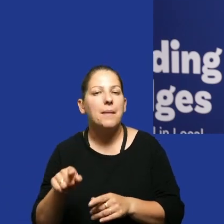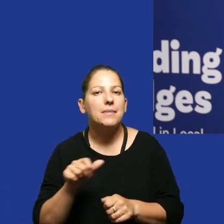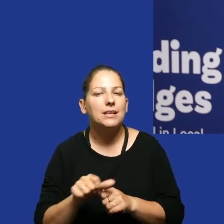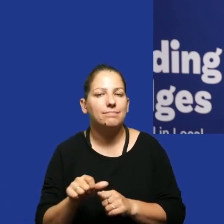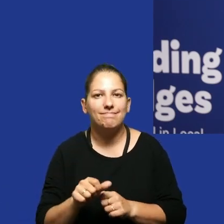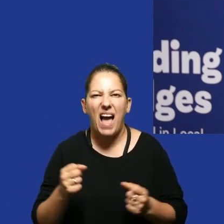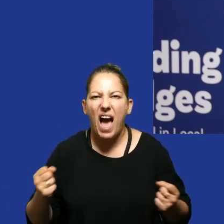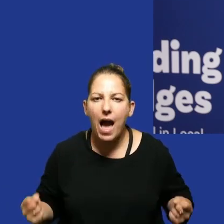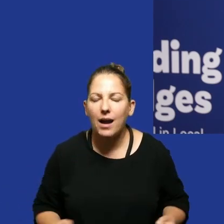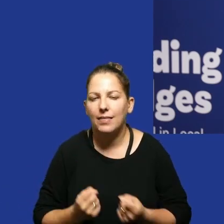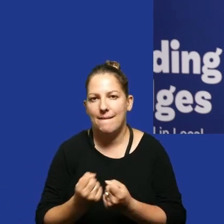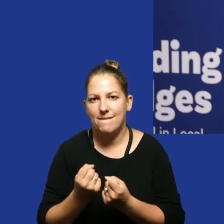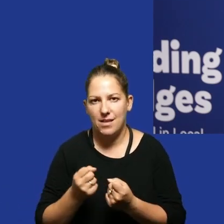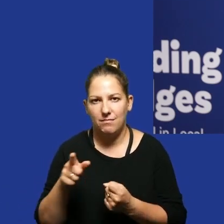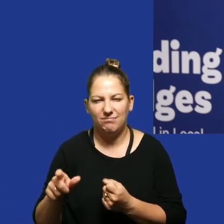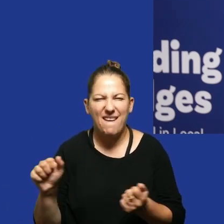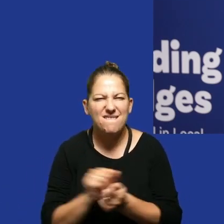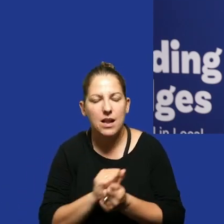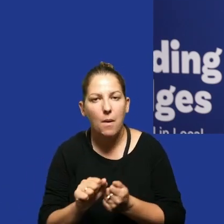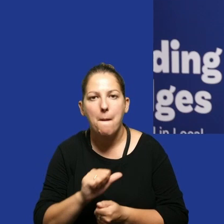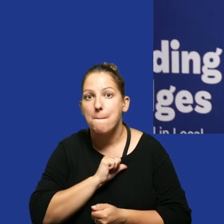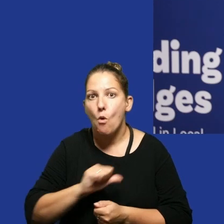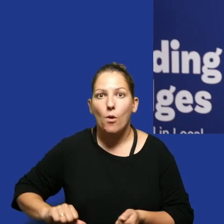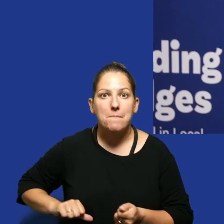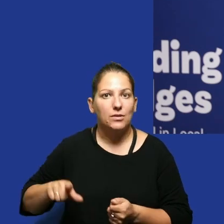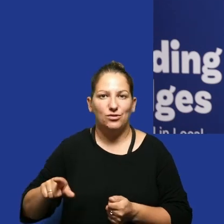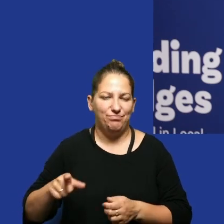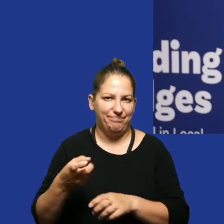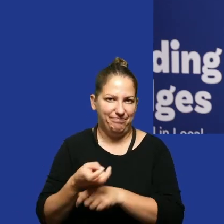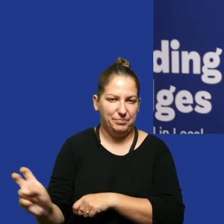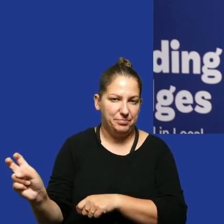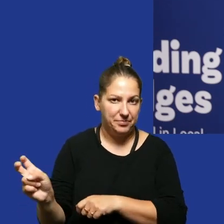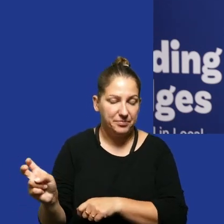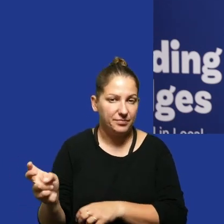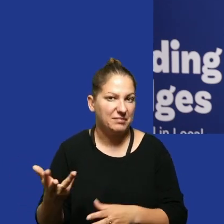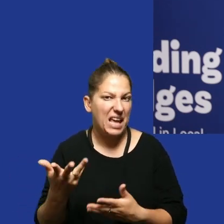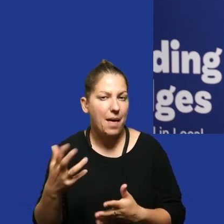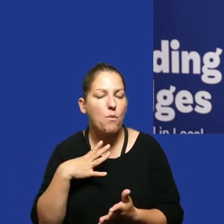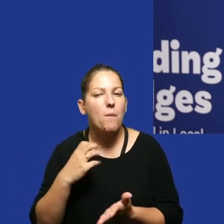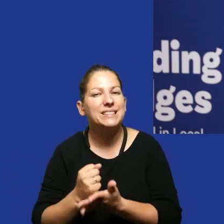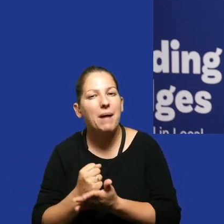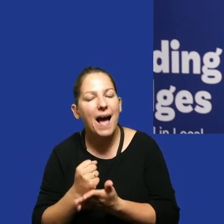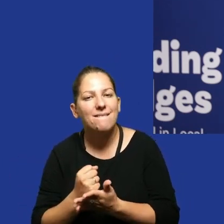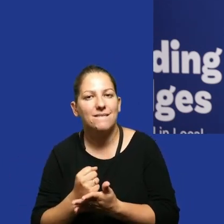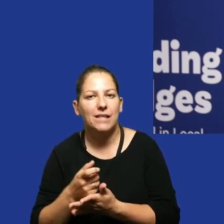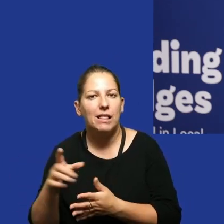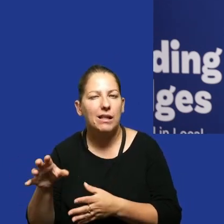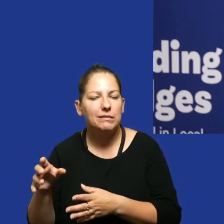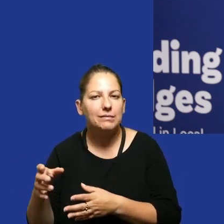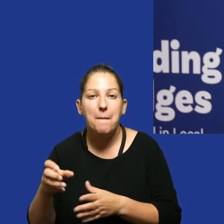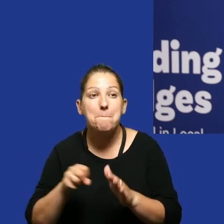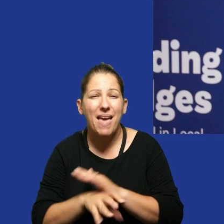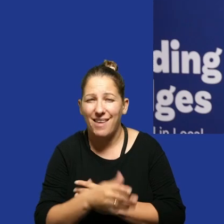aktywny łuczdogowiec, że burmistrz już nie jest burmistrzem. No bo ileś tam spraw wyciągnął. Tam nie